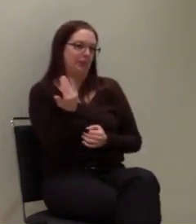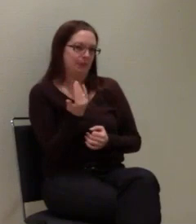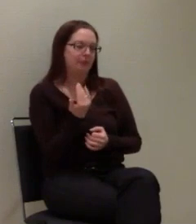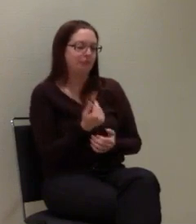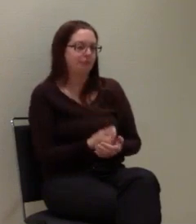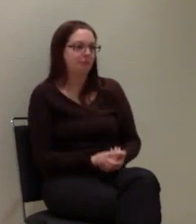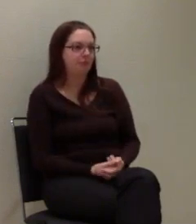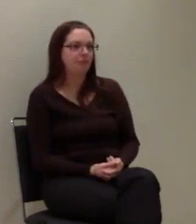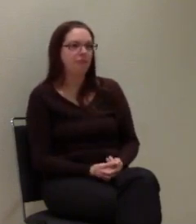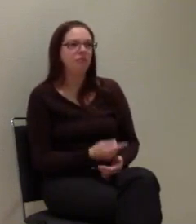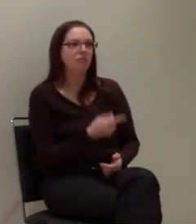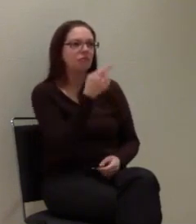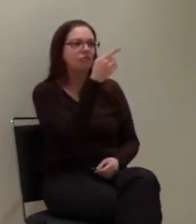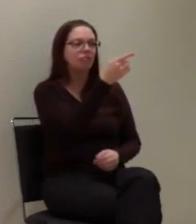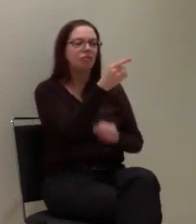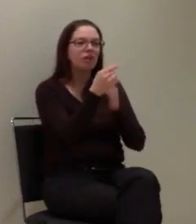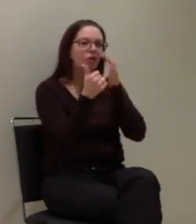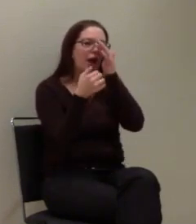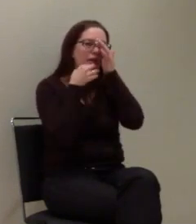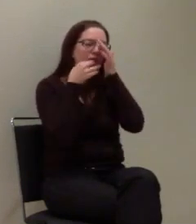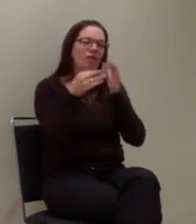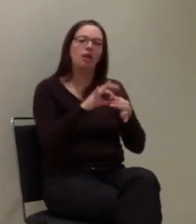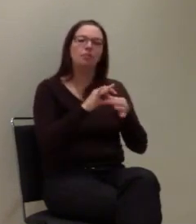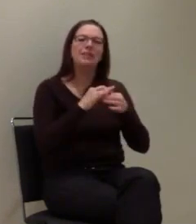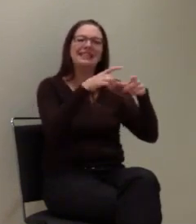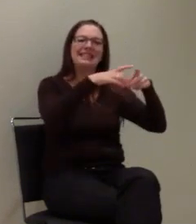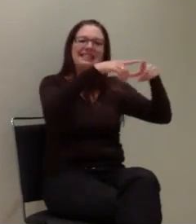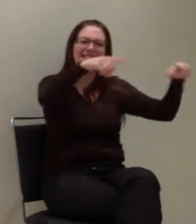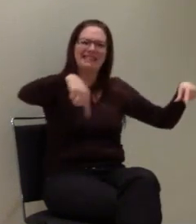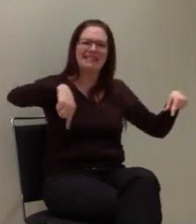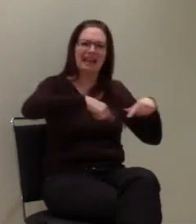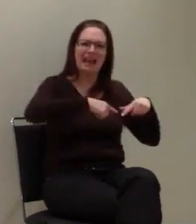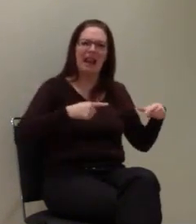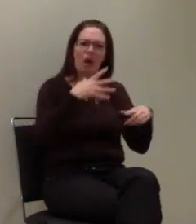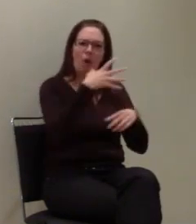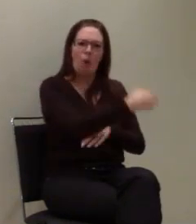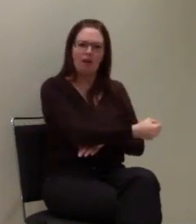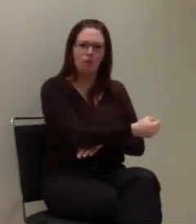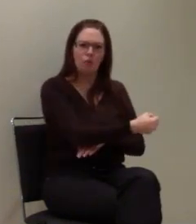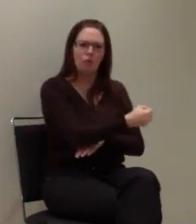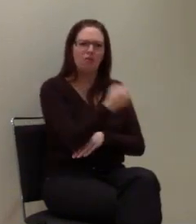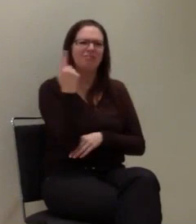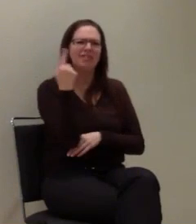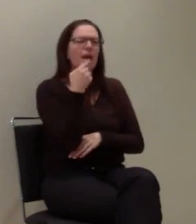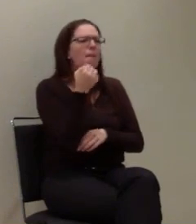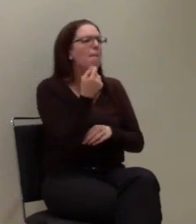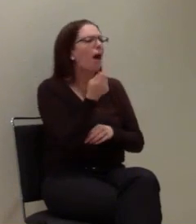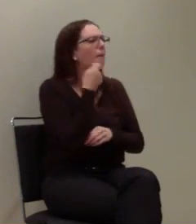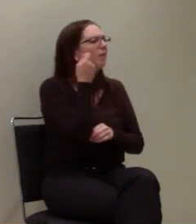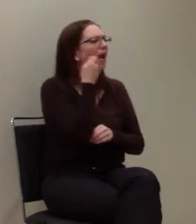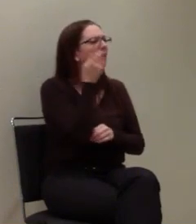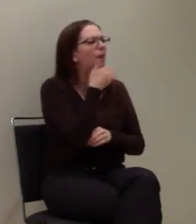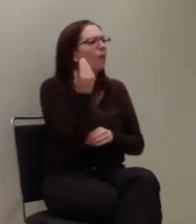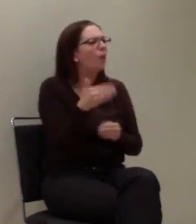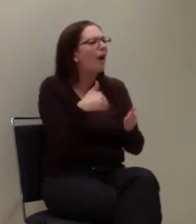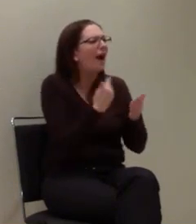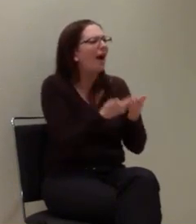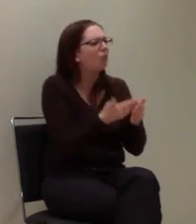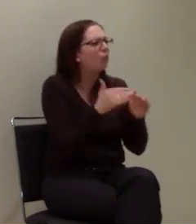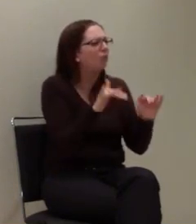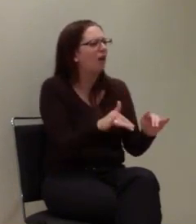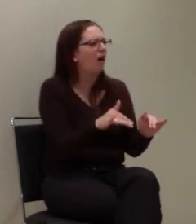Ich habe jetzt ganz kurz noch eine Frage zu der Zellortung. haben vorhin gesagt, es wird nicht von allen Netzbetreibern angeboten. Welche Netzbetreiber bieten es nicht an und warum nicht?